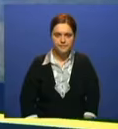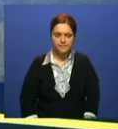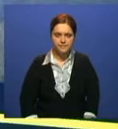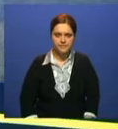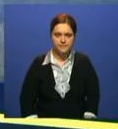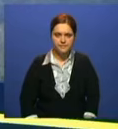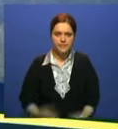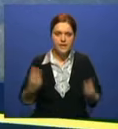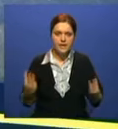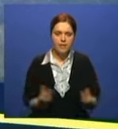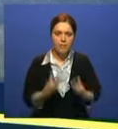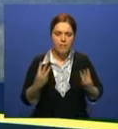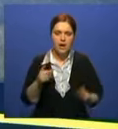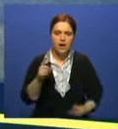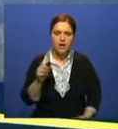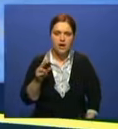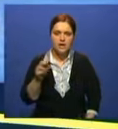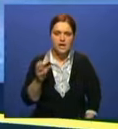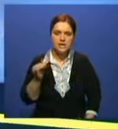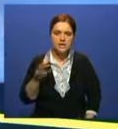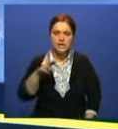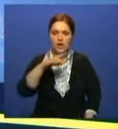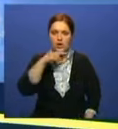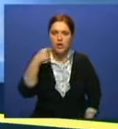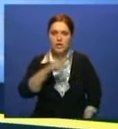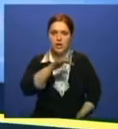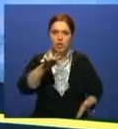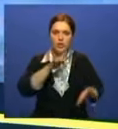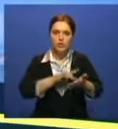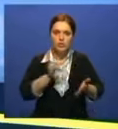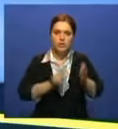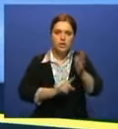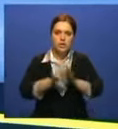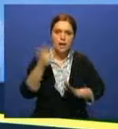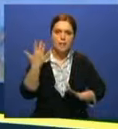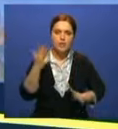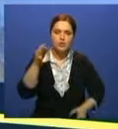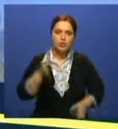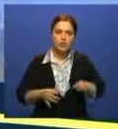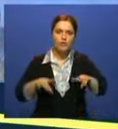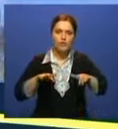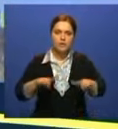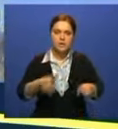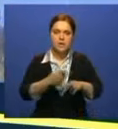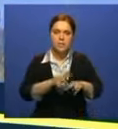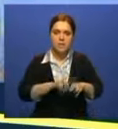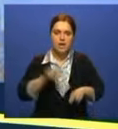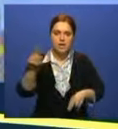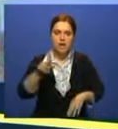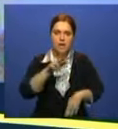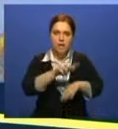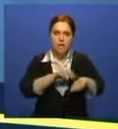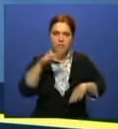По факту степных пожаров в Хакасии возбуждены 5 уголовных дел. В произошедшем следователи усмотрели признаки